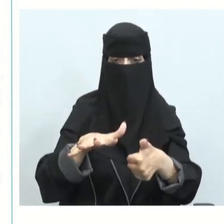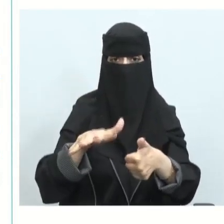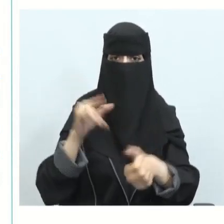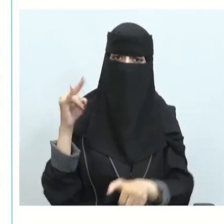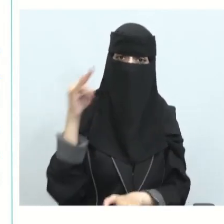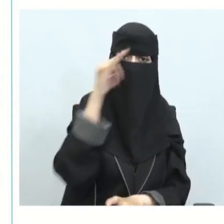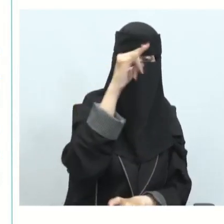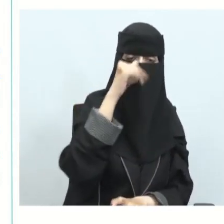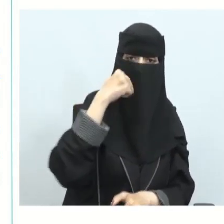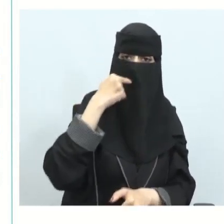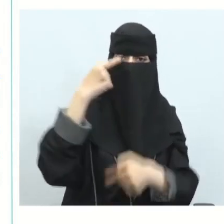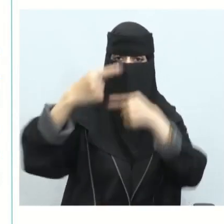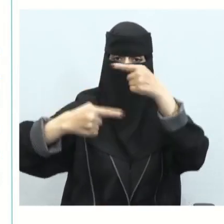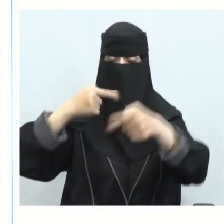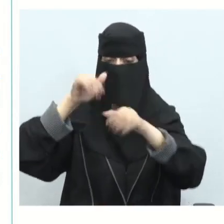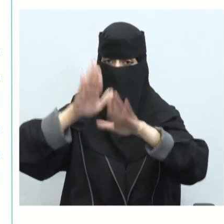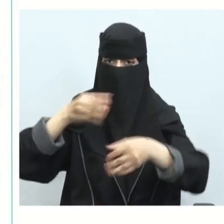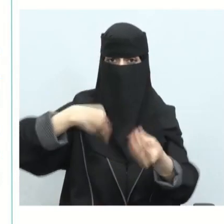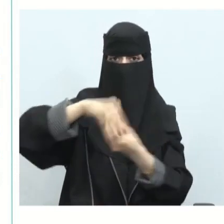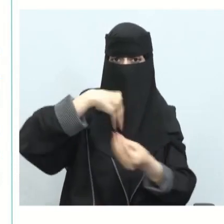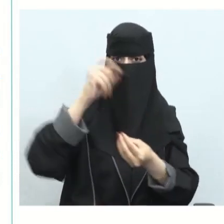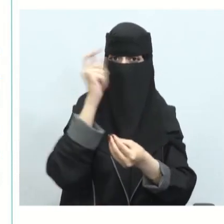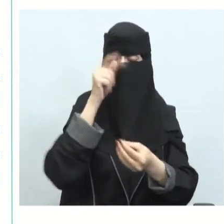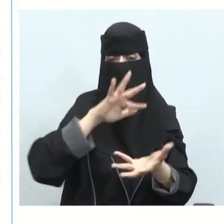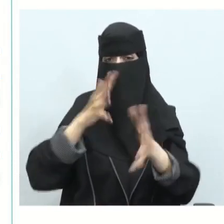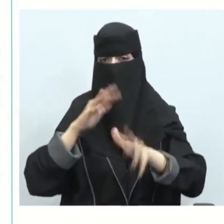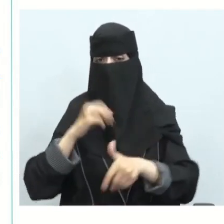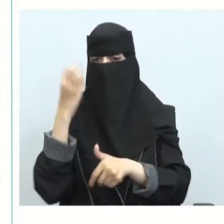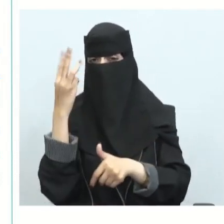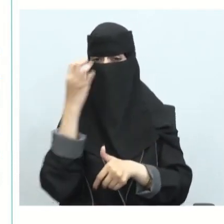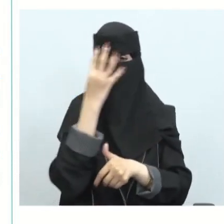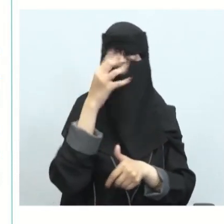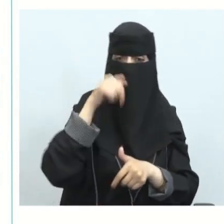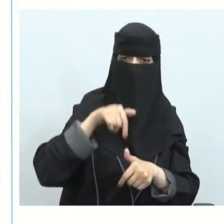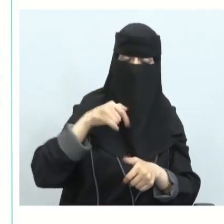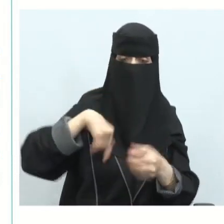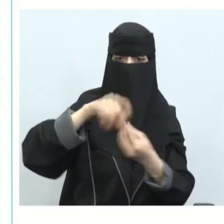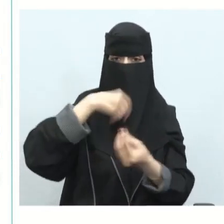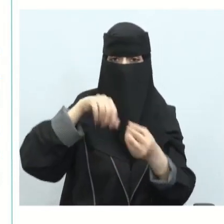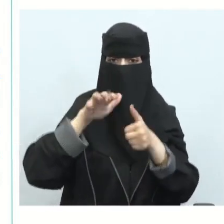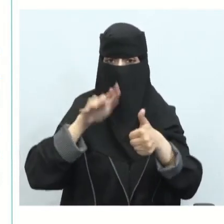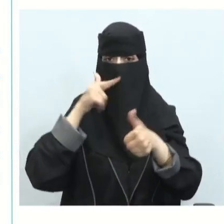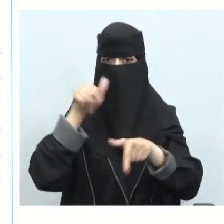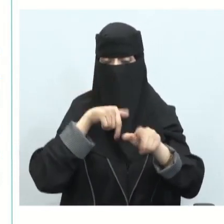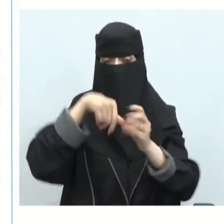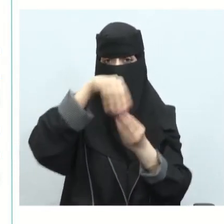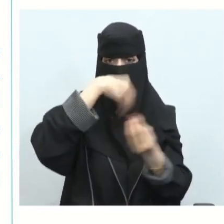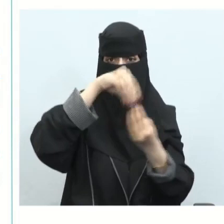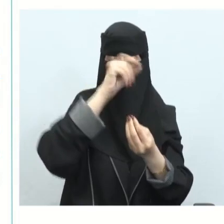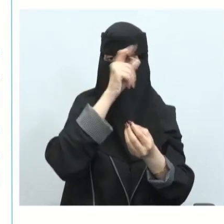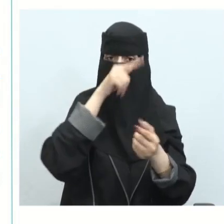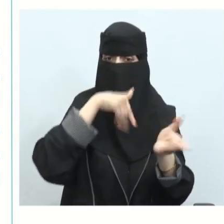بما فيهم الحجاج بالتأكيد منهم حوالي 3 إلى 4 ملايين من الحجاج والمعتمرين لذا فهو يفيد كل من